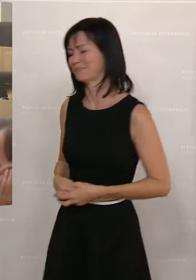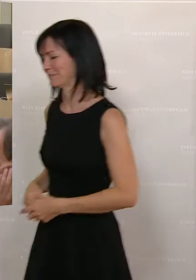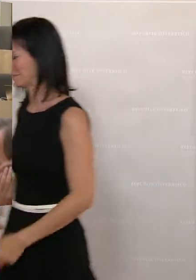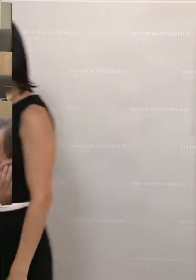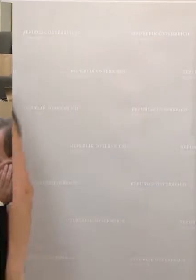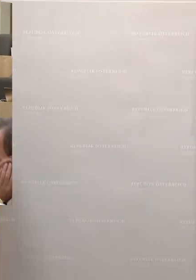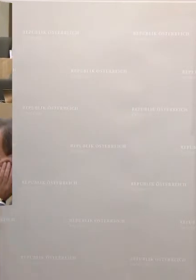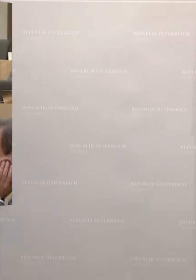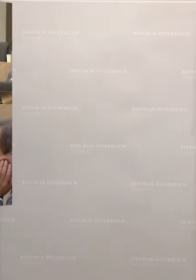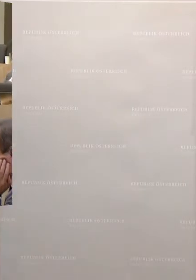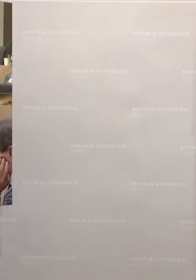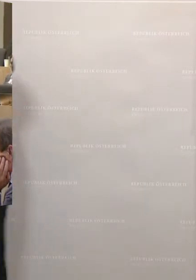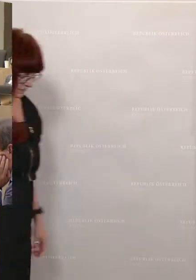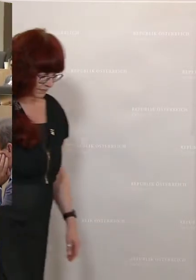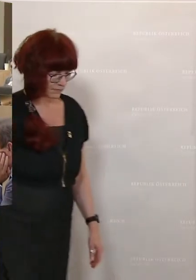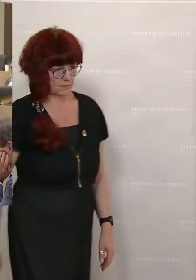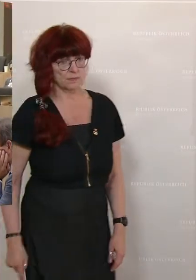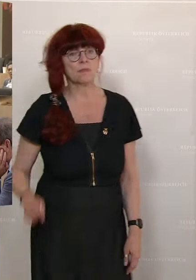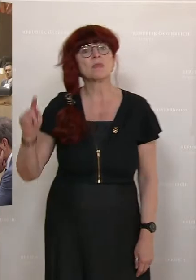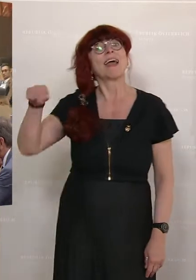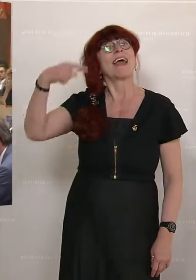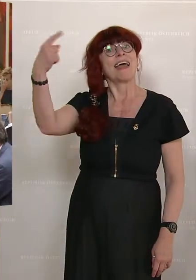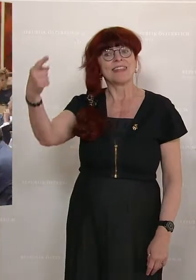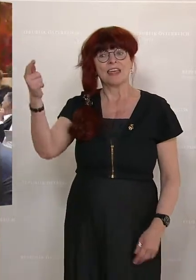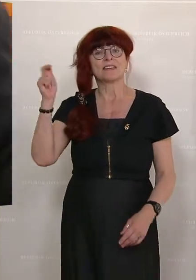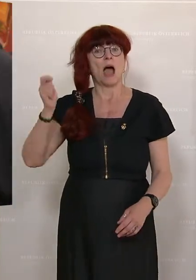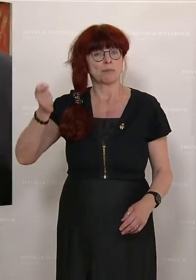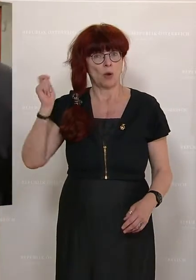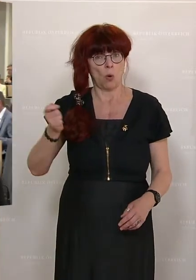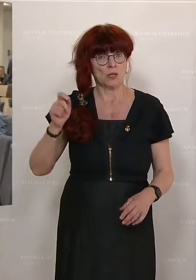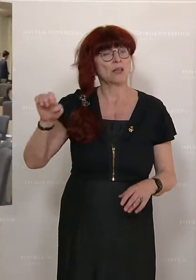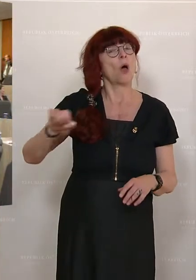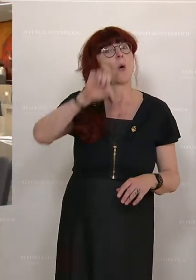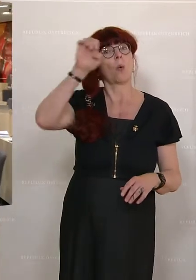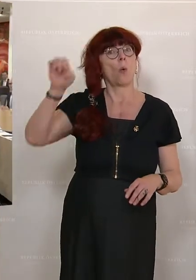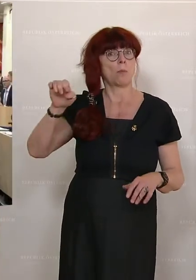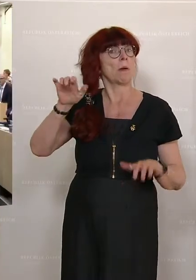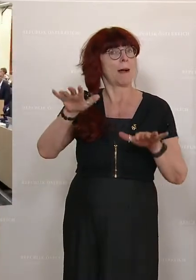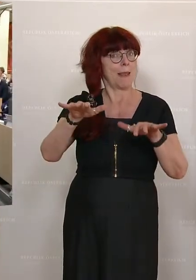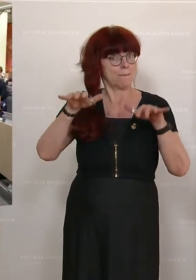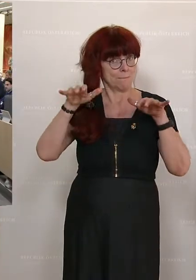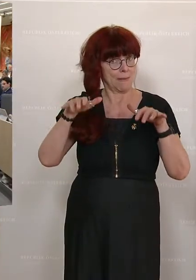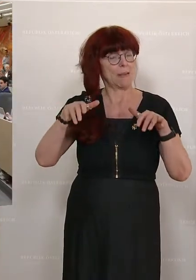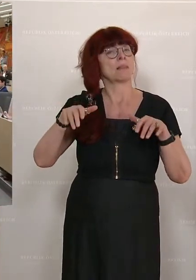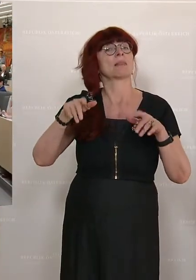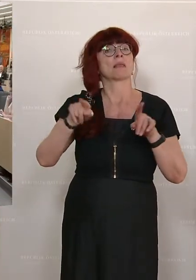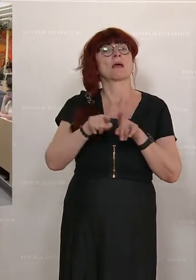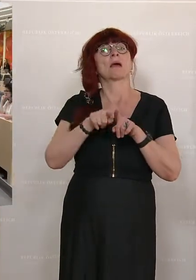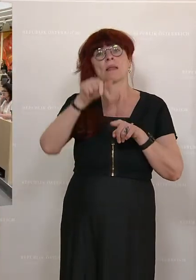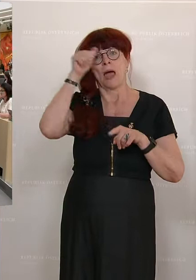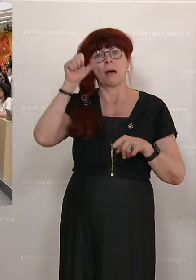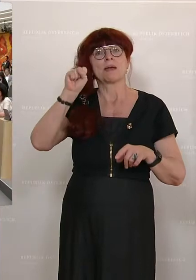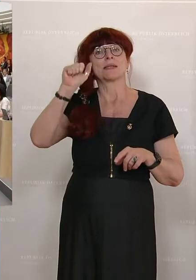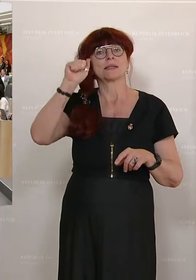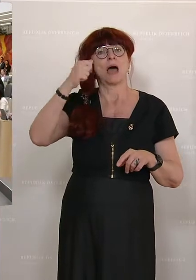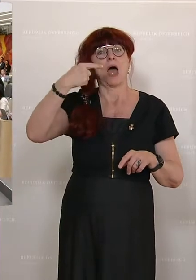Nächster Wort ist der Europaabgeordneter Christian Sagatz. Christian Sagatz, EU-Abgeordneter der ÖVP, früher